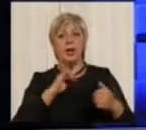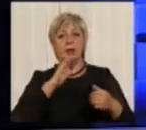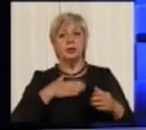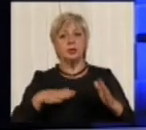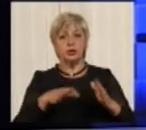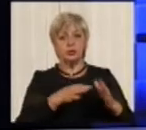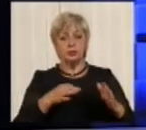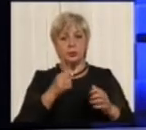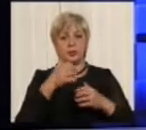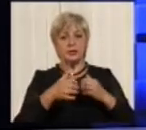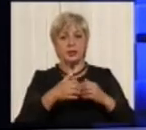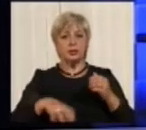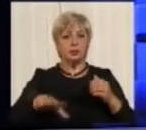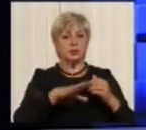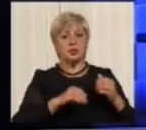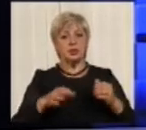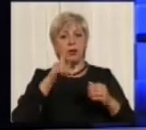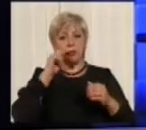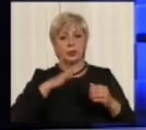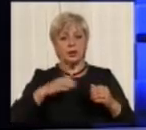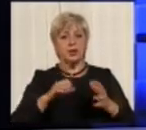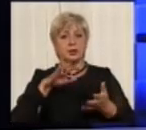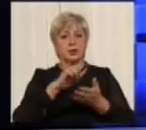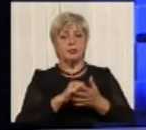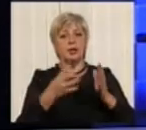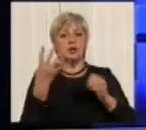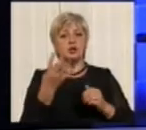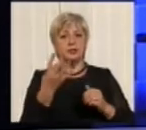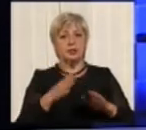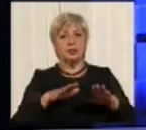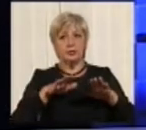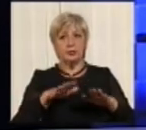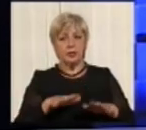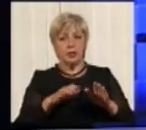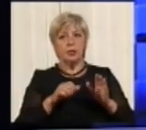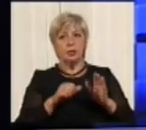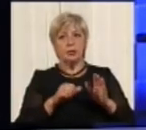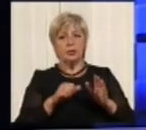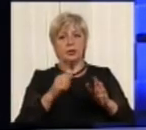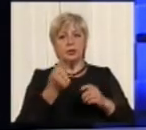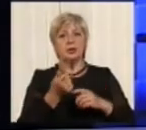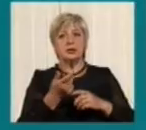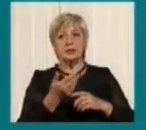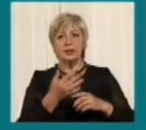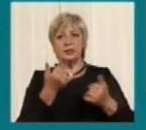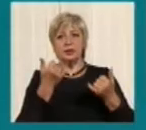серед усіх в Україні займає шосте місце за кількістю ДТП за 4 місяці цього року. Цифри зараз ви бачите на екранах.